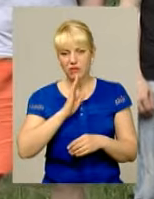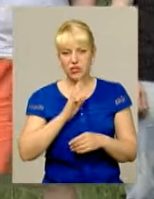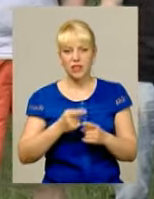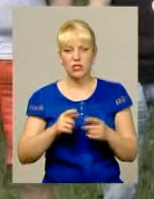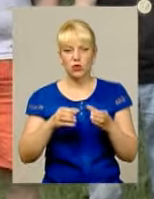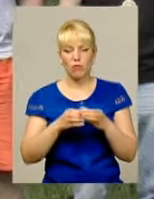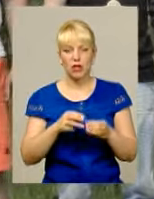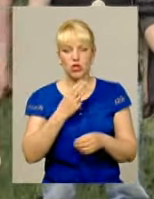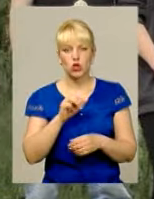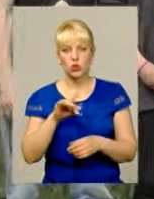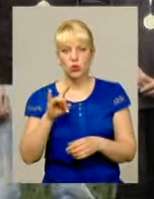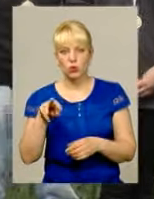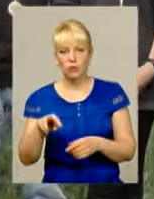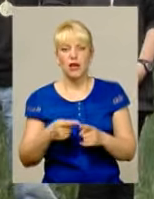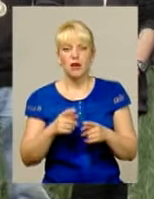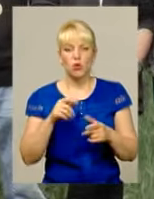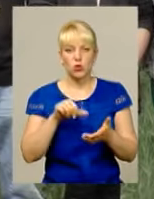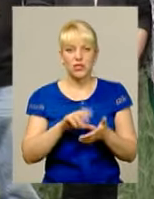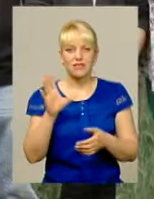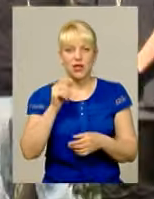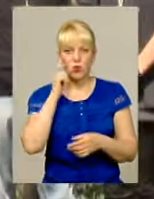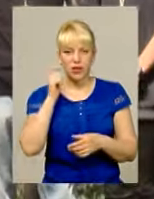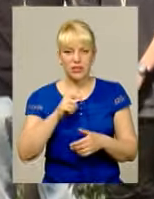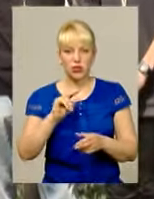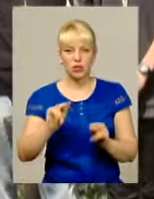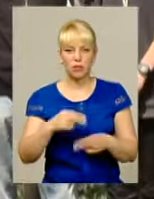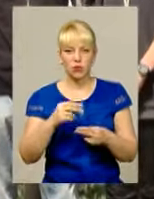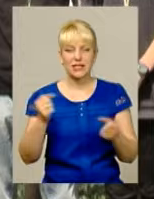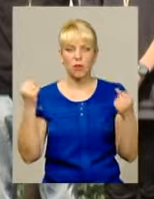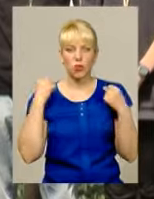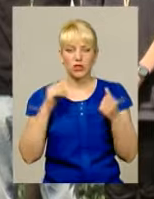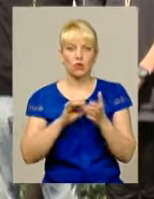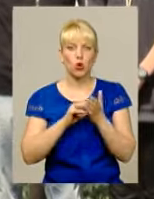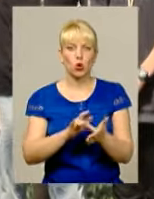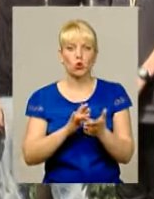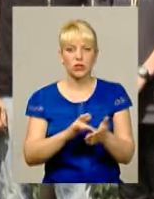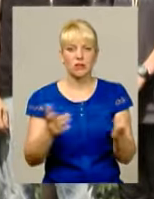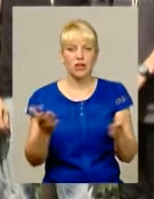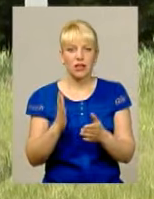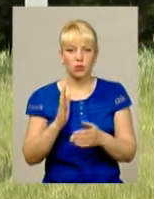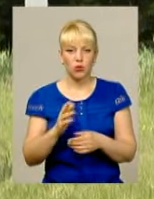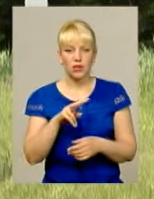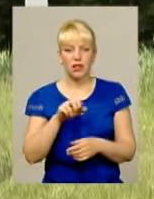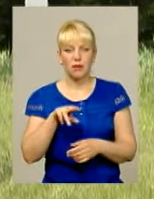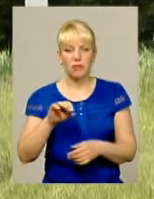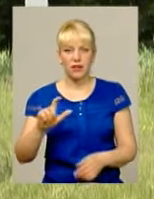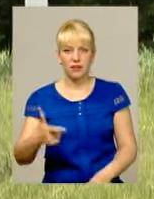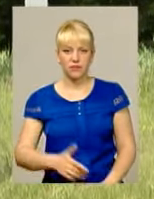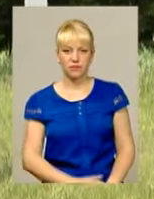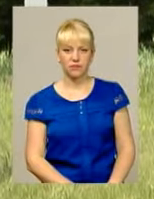команди «Штурм» участь у всеукраїнському чемпіонаті зі спортивного туризму, який відбудеться вже у липні Ми